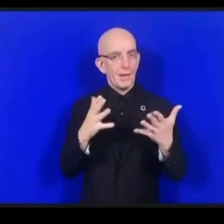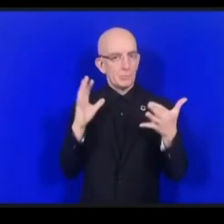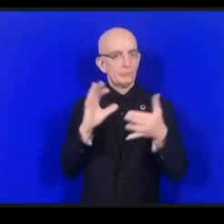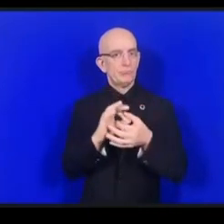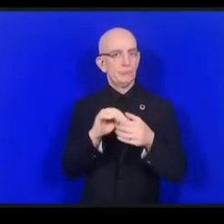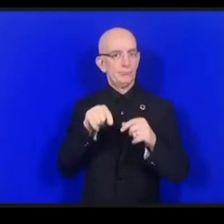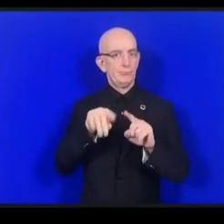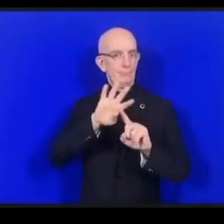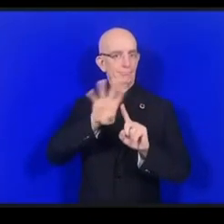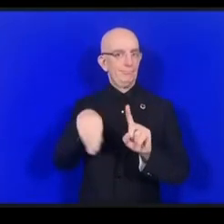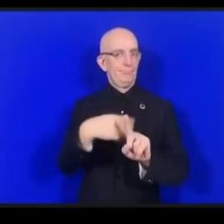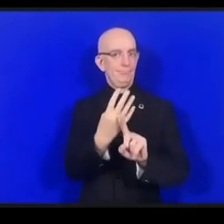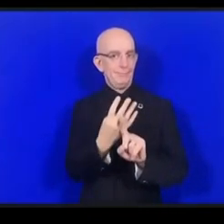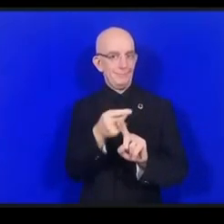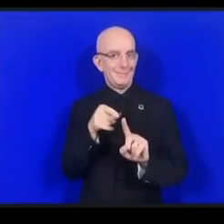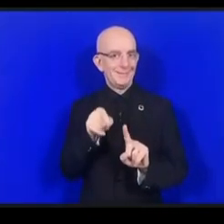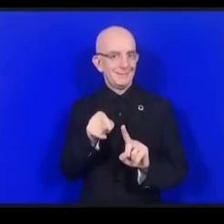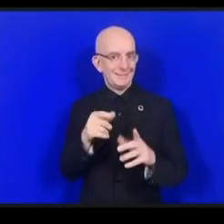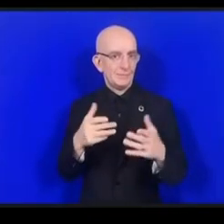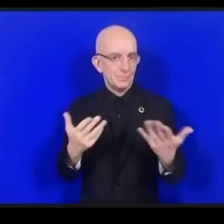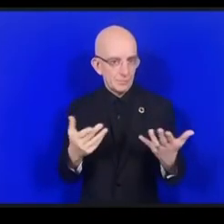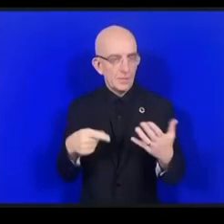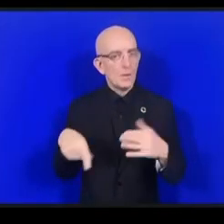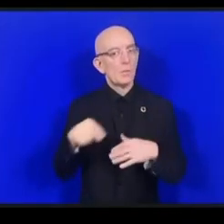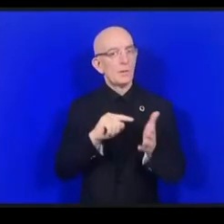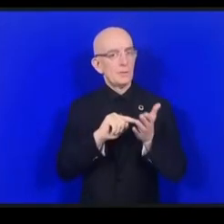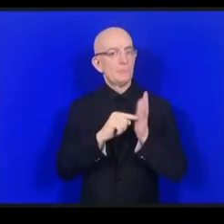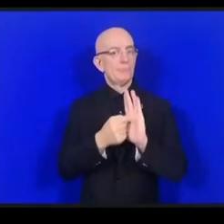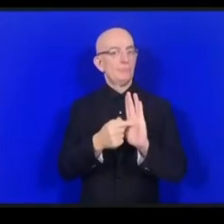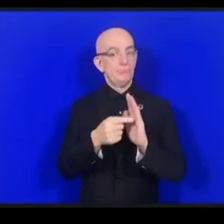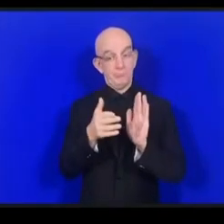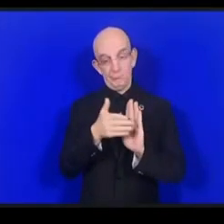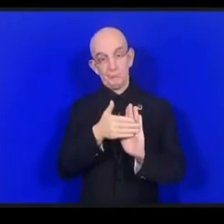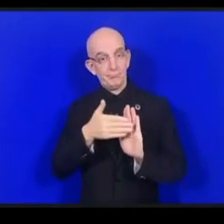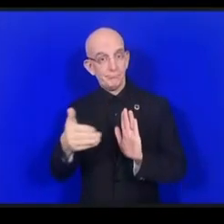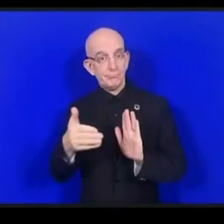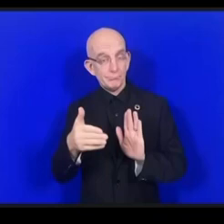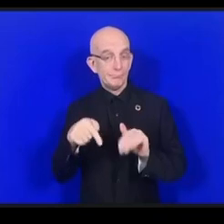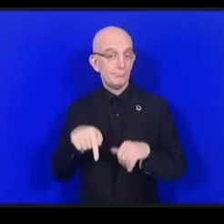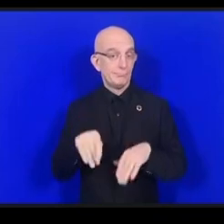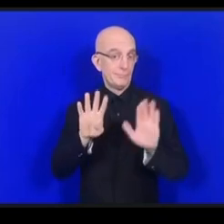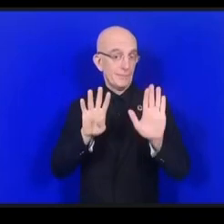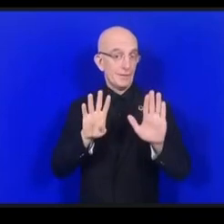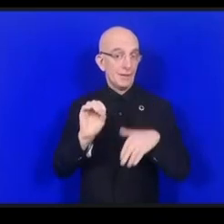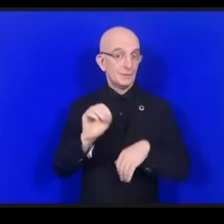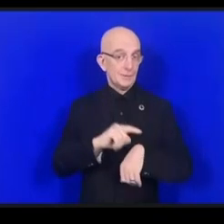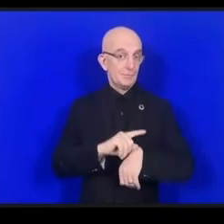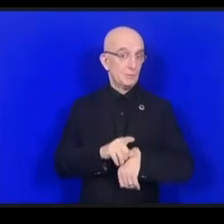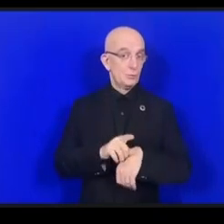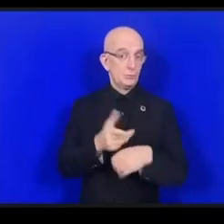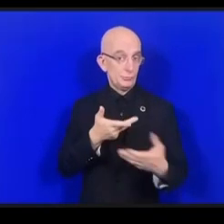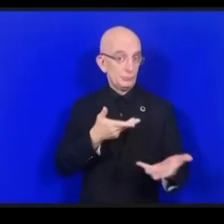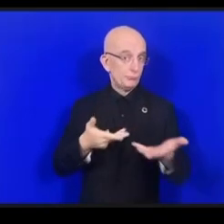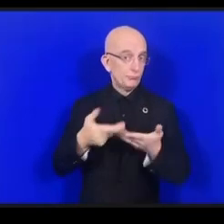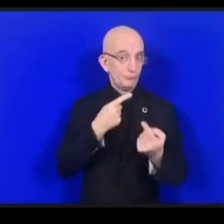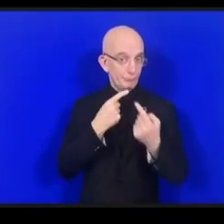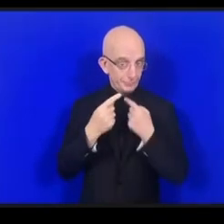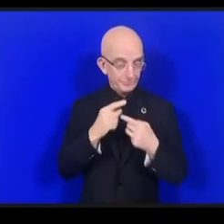ما قمت به من أجل مساهمة في تحقيق هدف التنمية المستدامة وتبس نقومه في الساعة والنصف المستقبلية